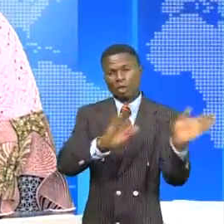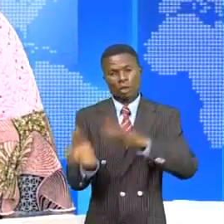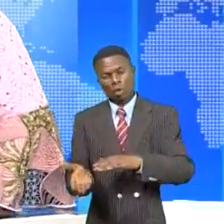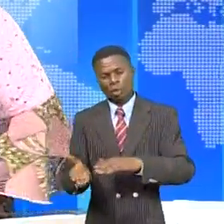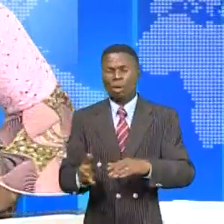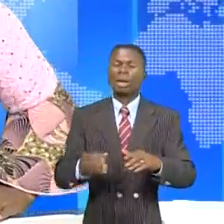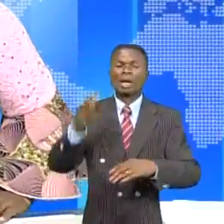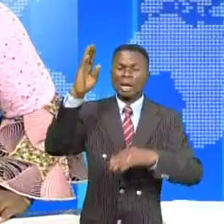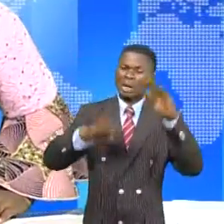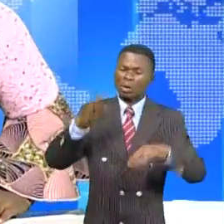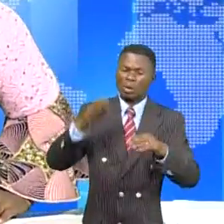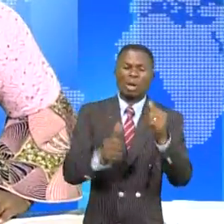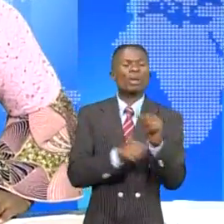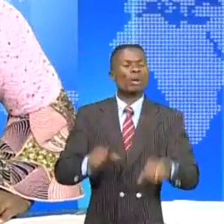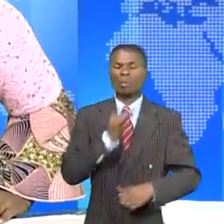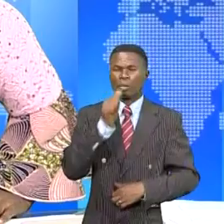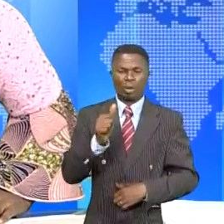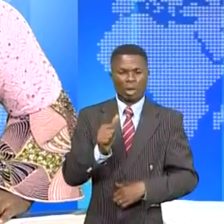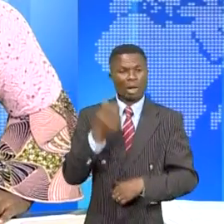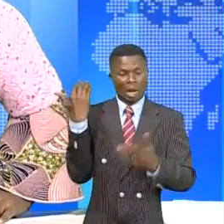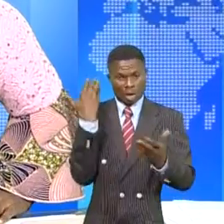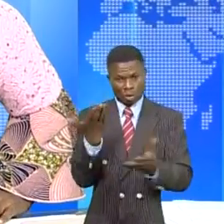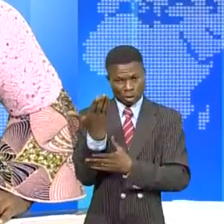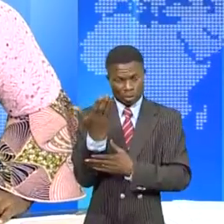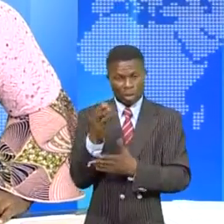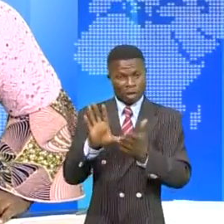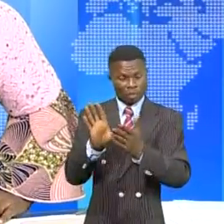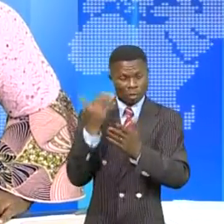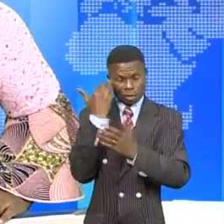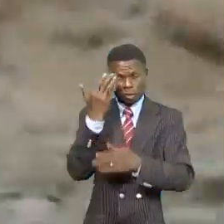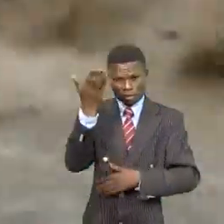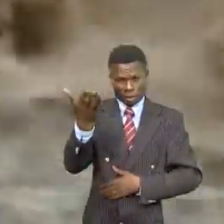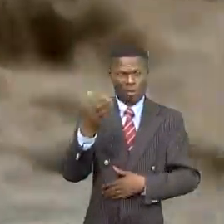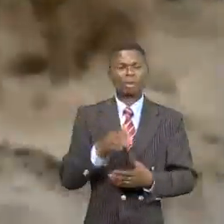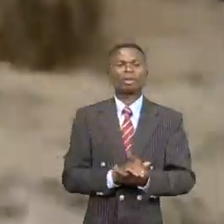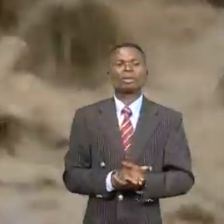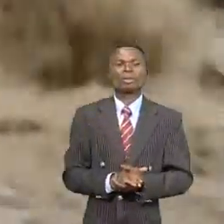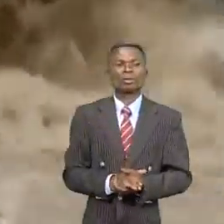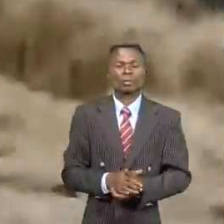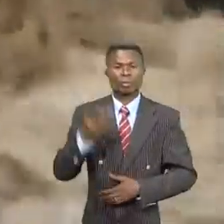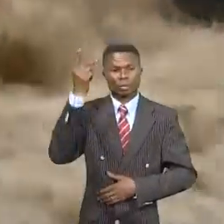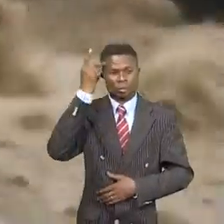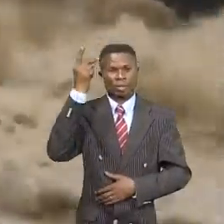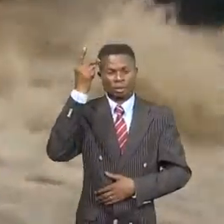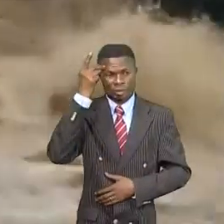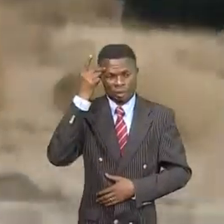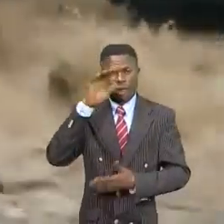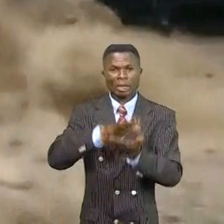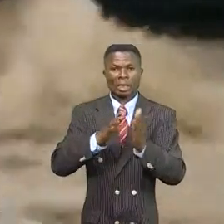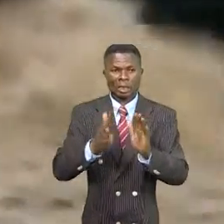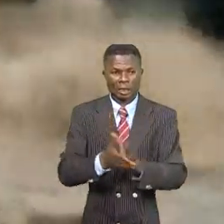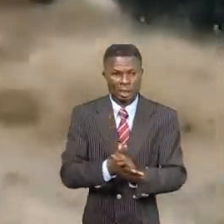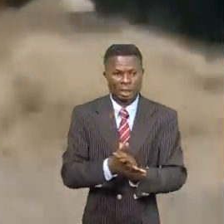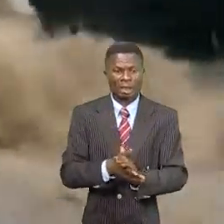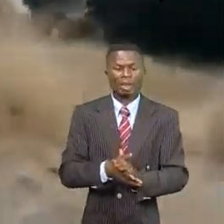pluie, la question a inspiré notre confrère Odilo Kayouma à travers cette chronique. Kinshasa est devenu depuis